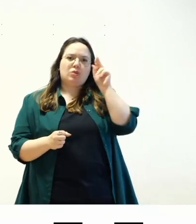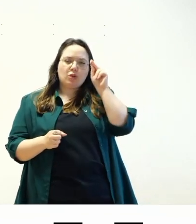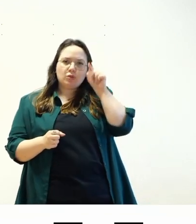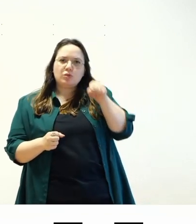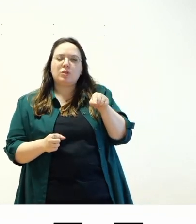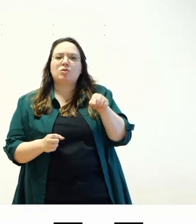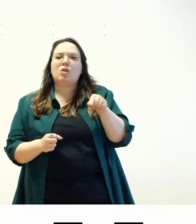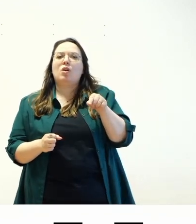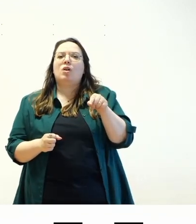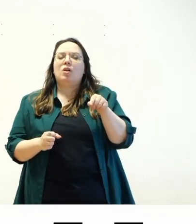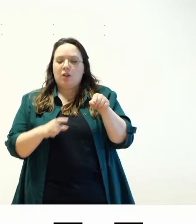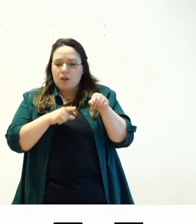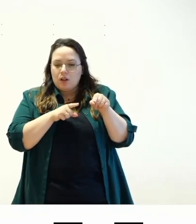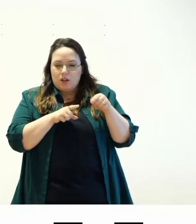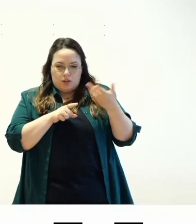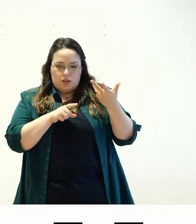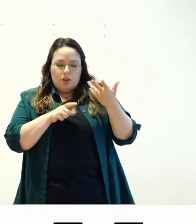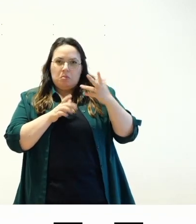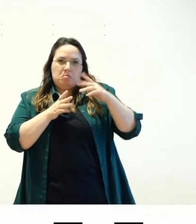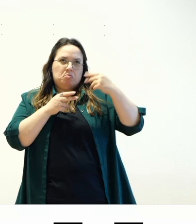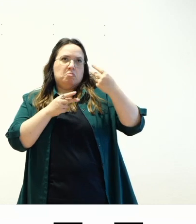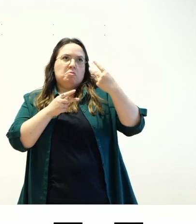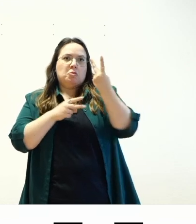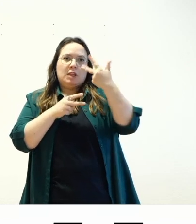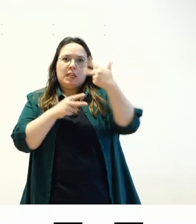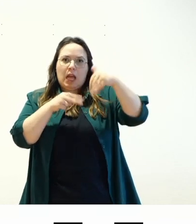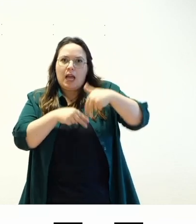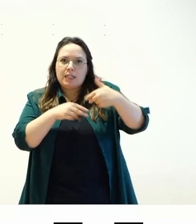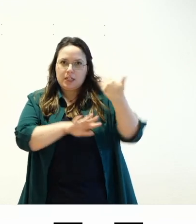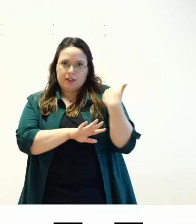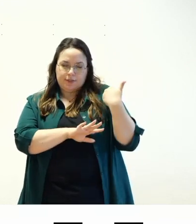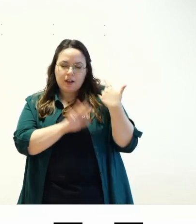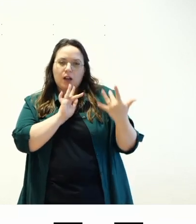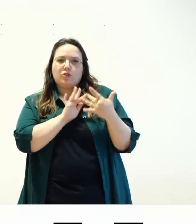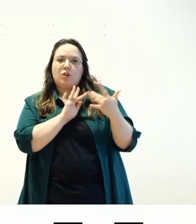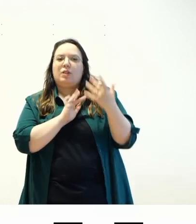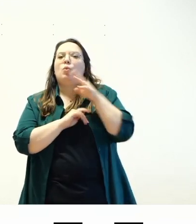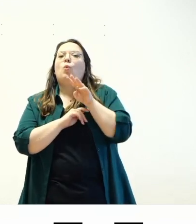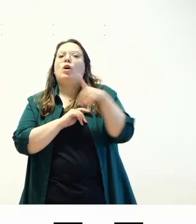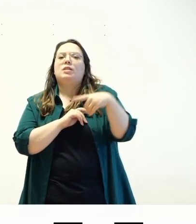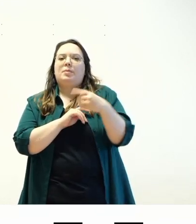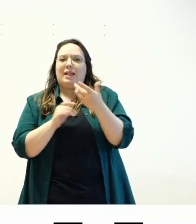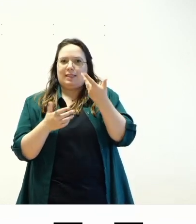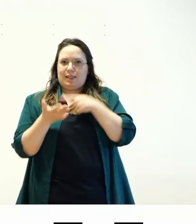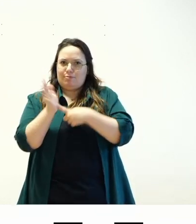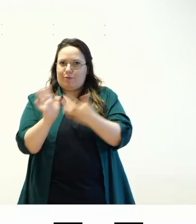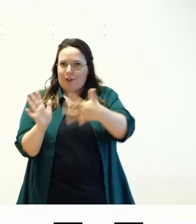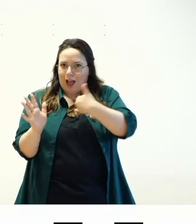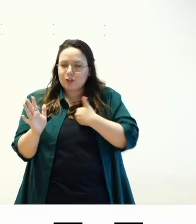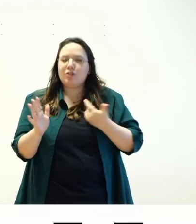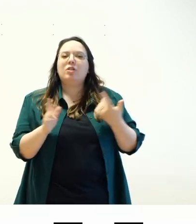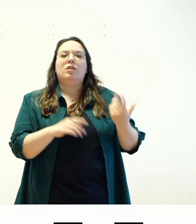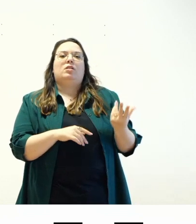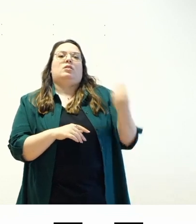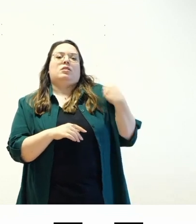che qualche anno fa mi aveva contattato dopo che avevo fatto una presentazione su wordpress e l'accessibilità e mi aveva detto io non riesco a utilizzare il mio